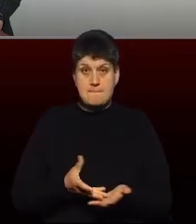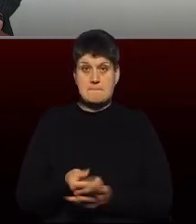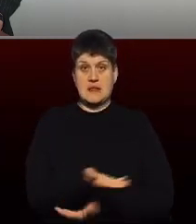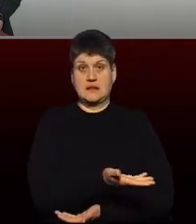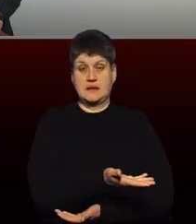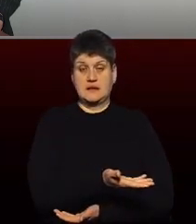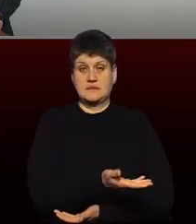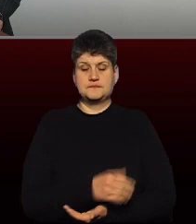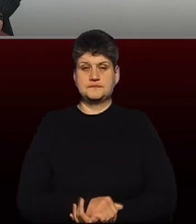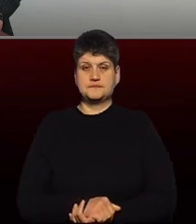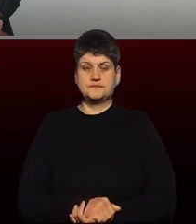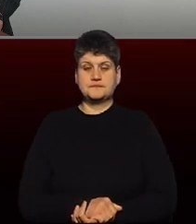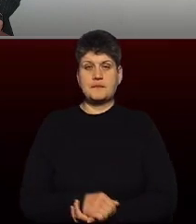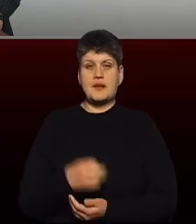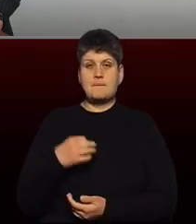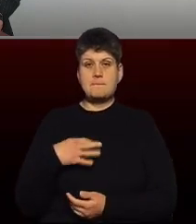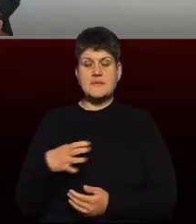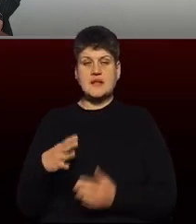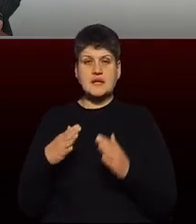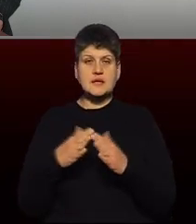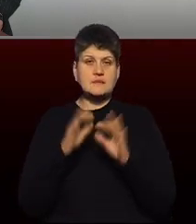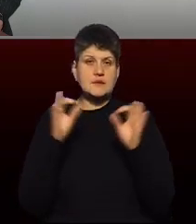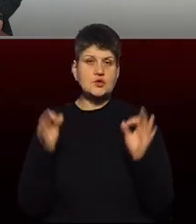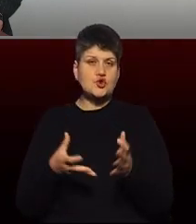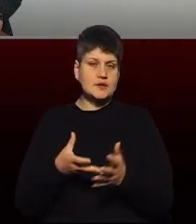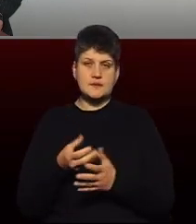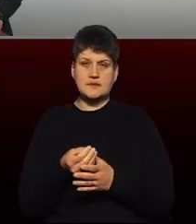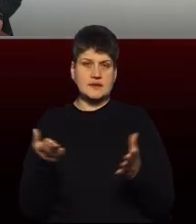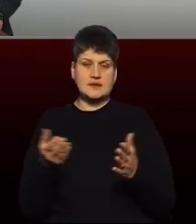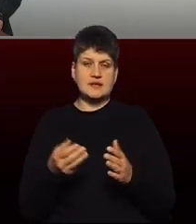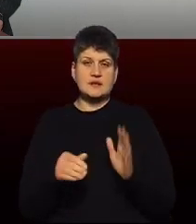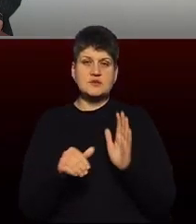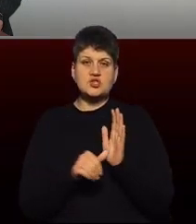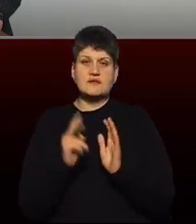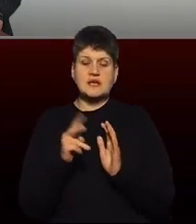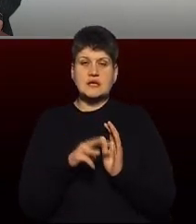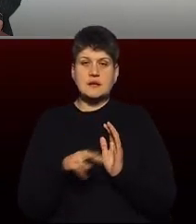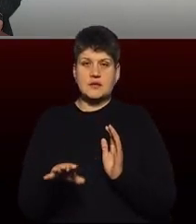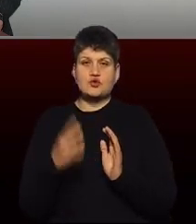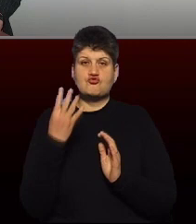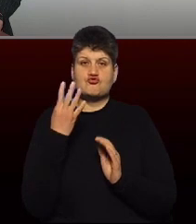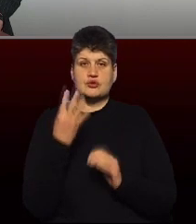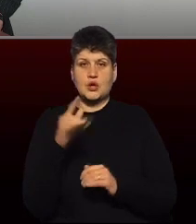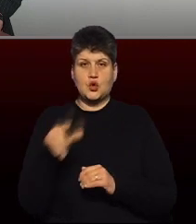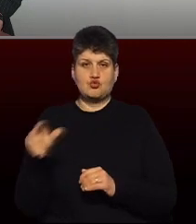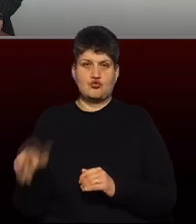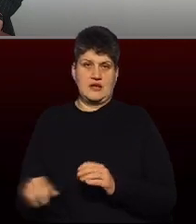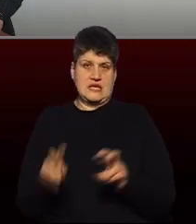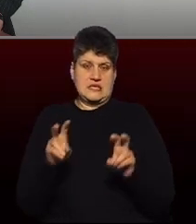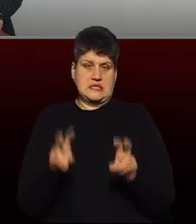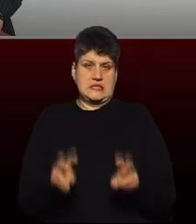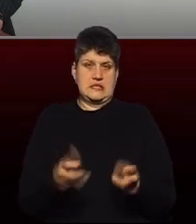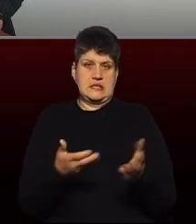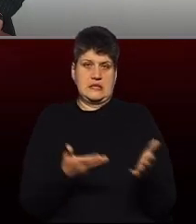Білий дім нас не платить. Там на 6 квадратних метрів 4 чоловіка сидить. Зрозуміли вашу позицію.